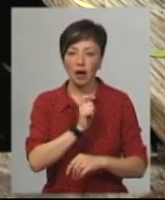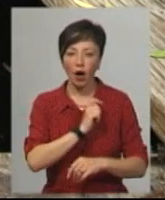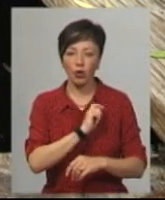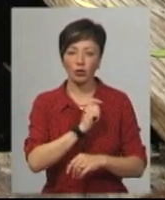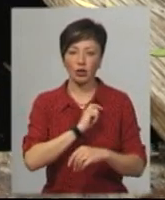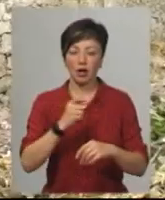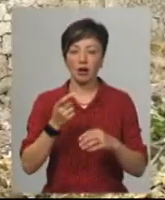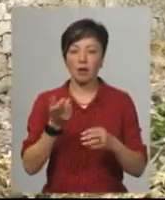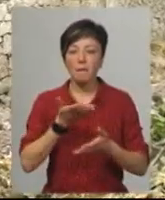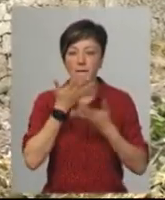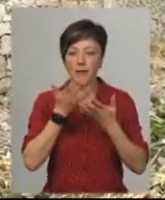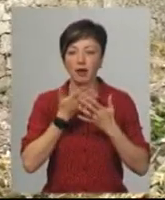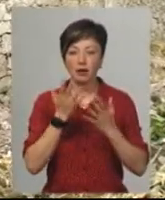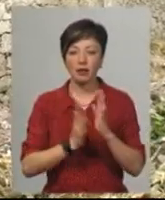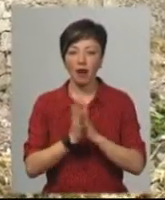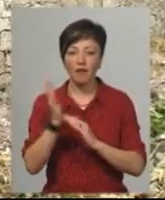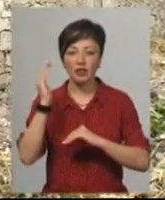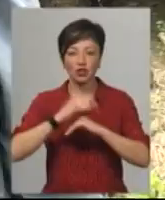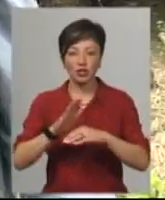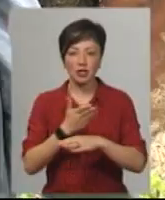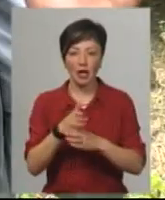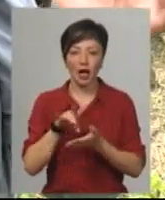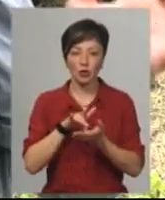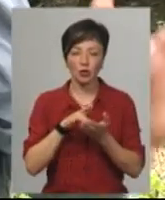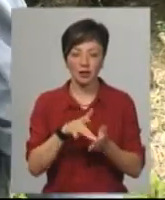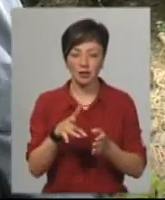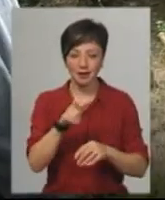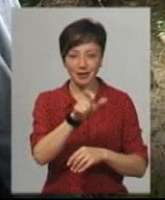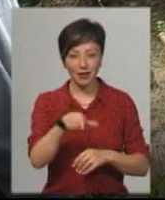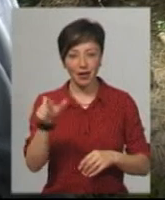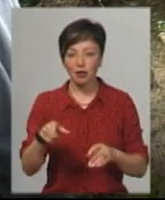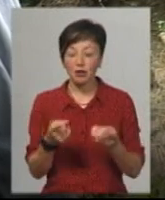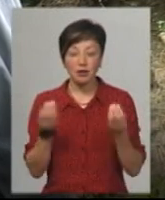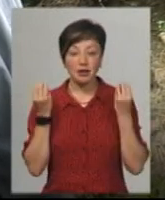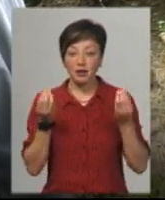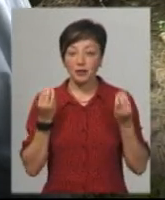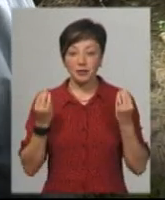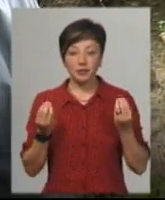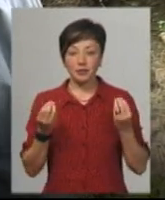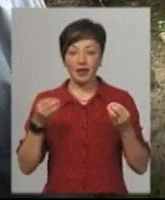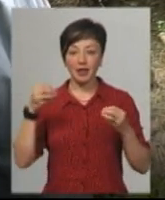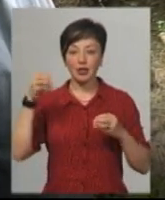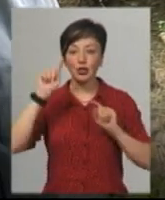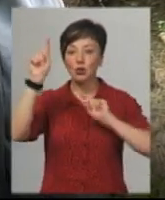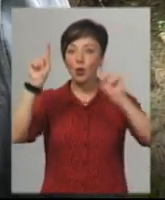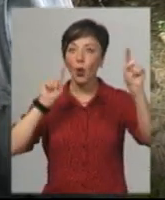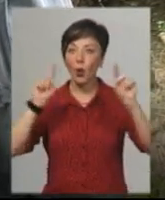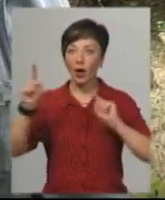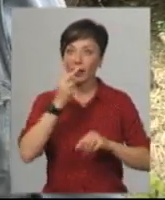розповідає власник, будуть вечірньою частиною екскурсії туристів. Тут неймовірні розкішні зорі видно,